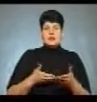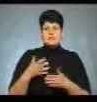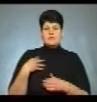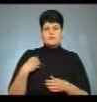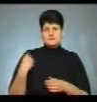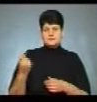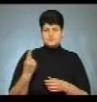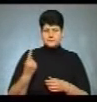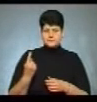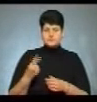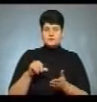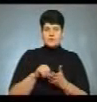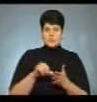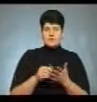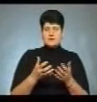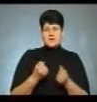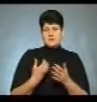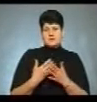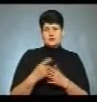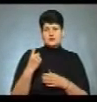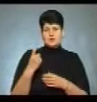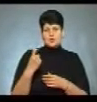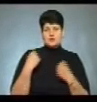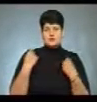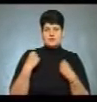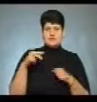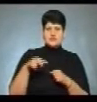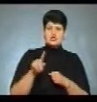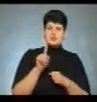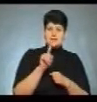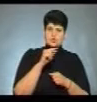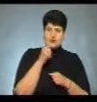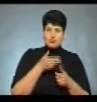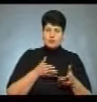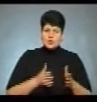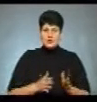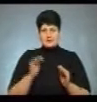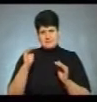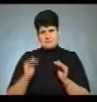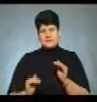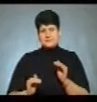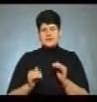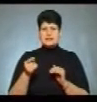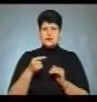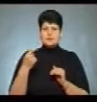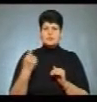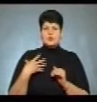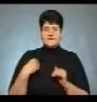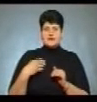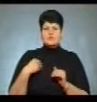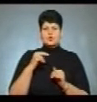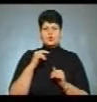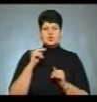Львівщині. Участь у чемпіонаті взяли близько ста спортсменів 2001 року народження і молодші – з тернопільської, львівської,